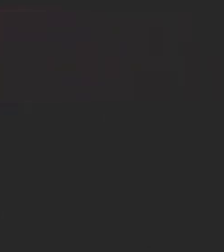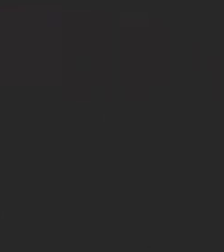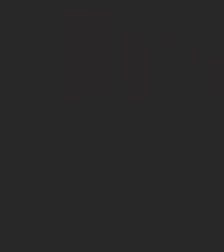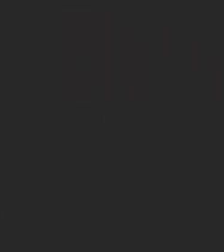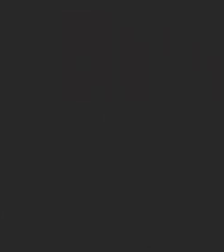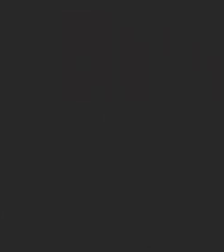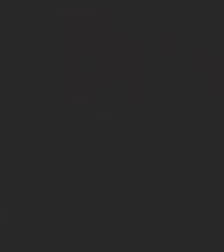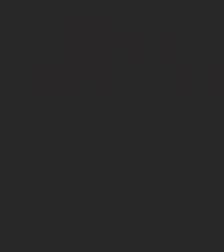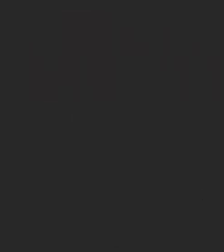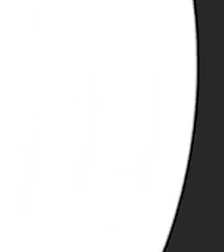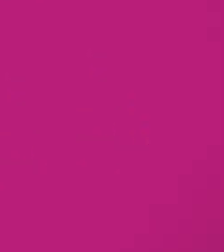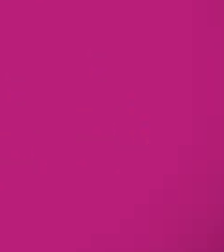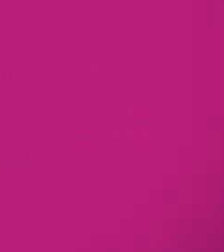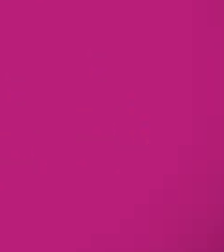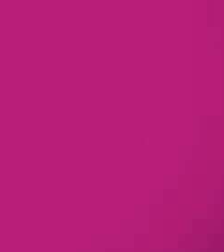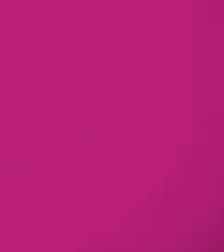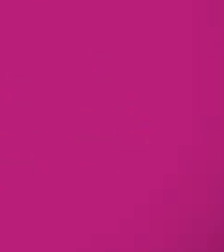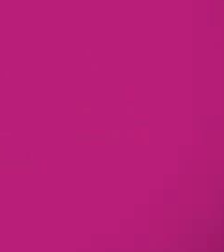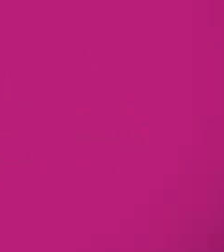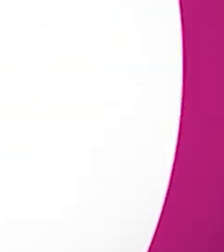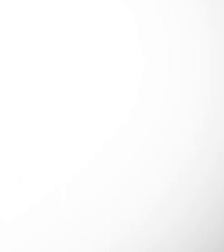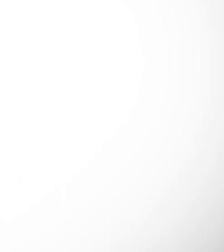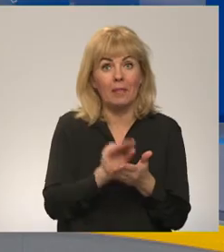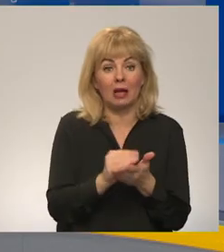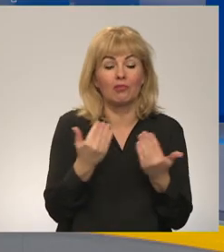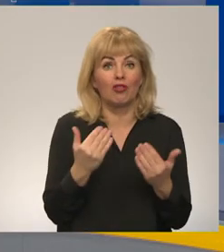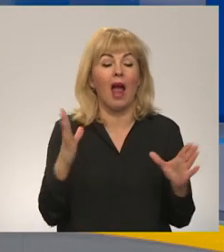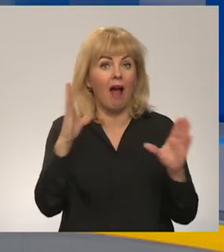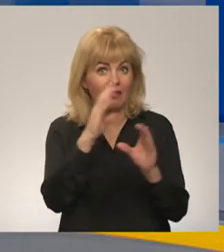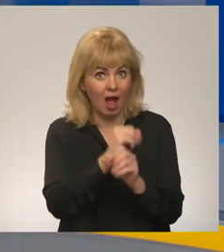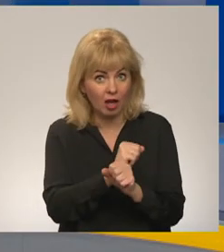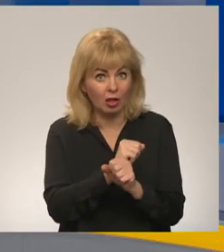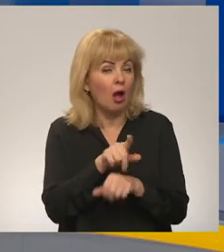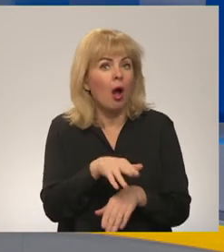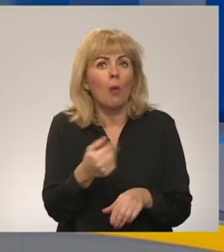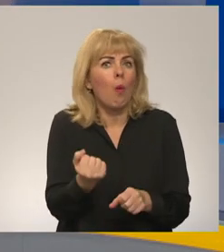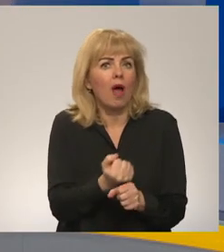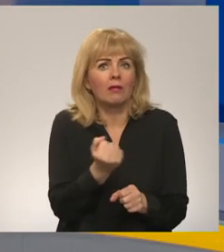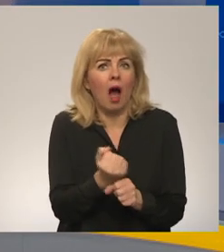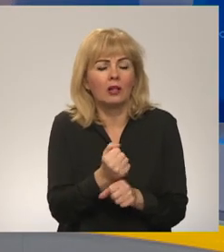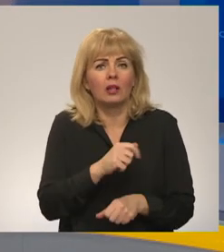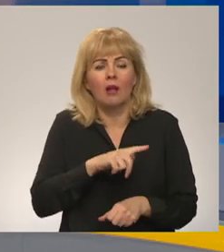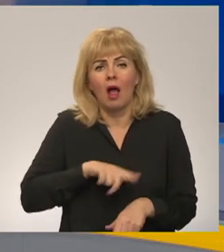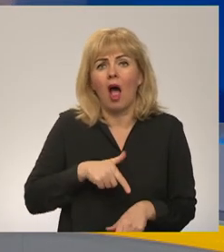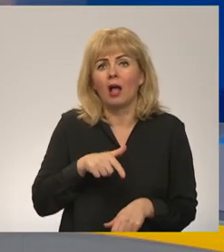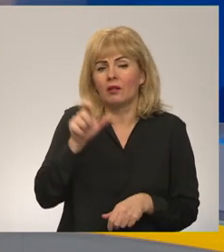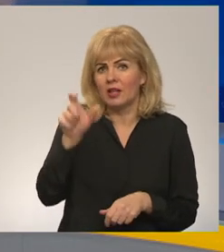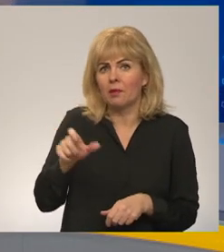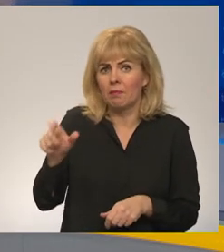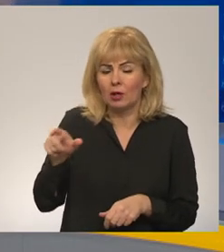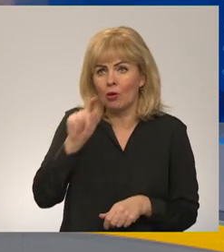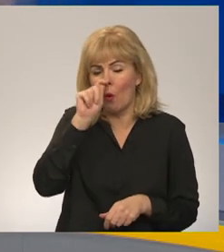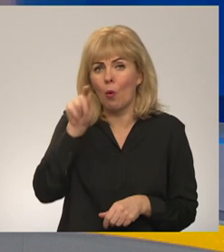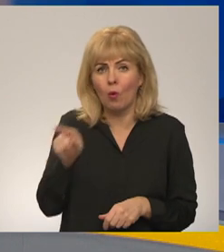Re! Viss ēters ir te! Ko tad darīt Latvijas valsts piedarīgiem, kur Ukrainā ir